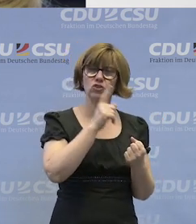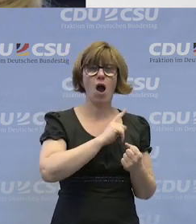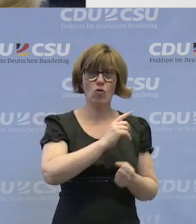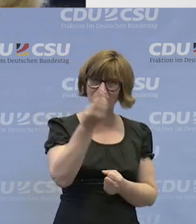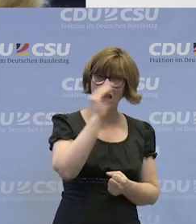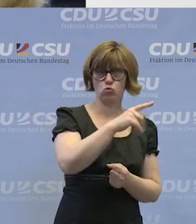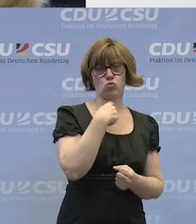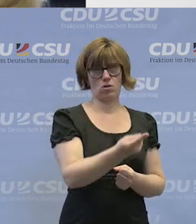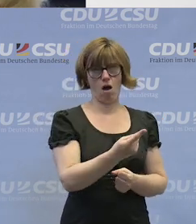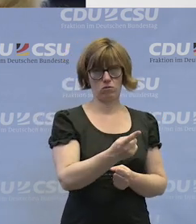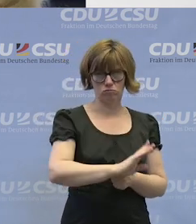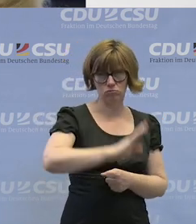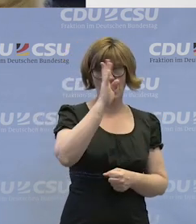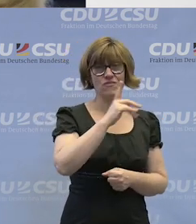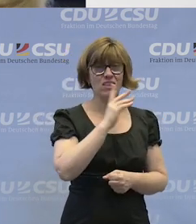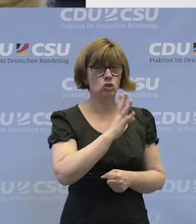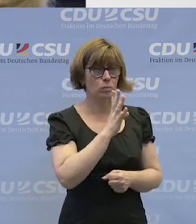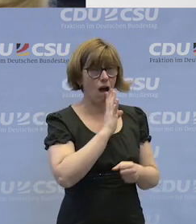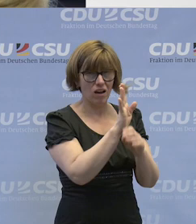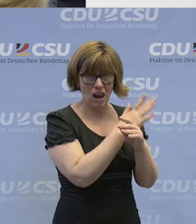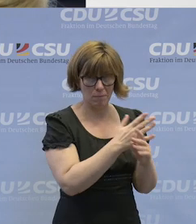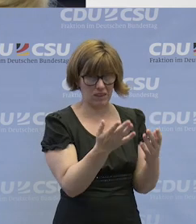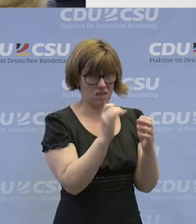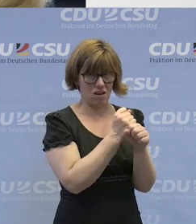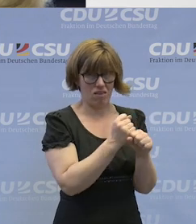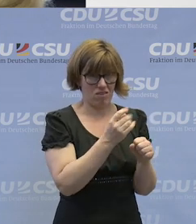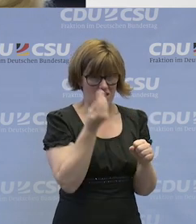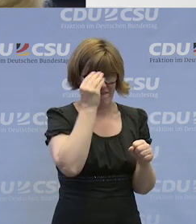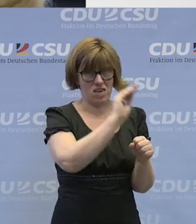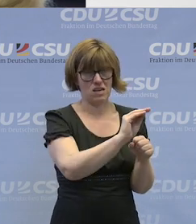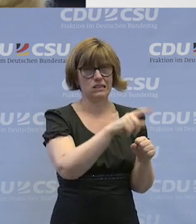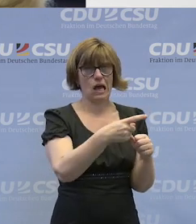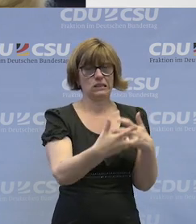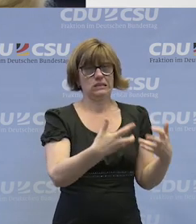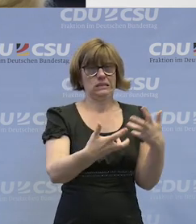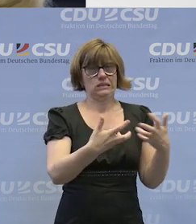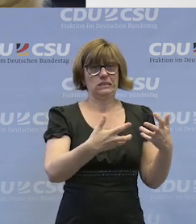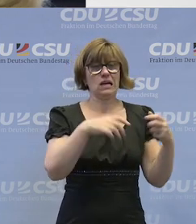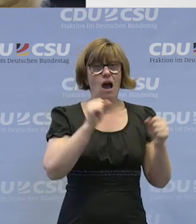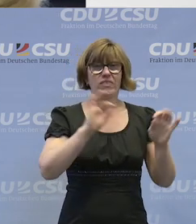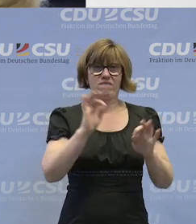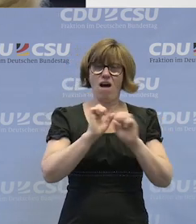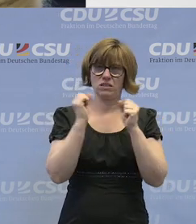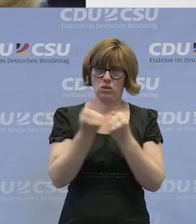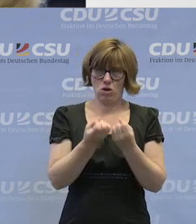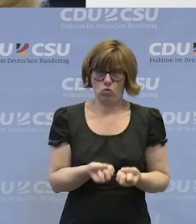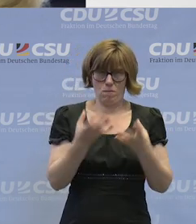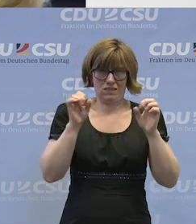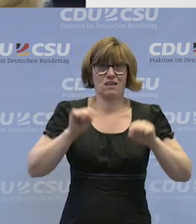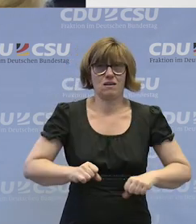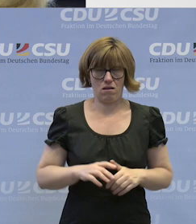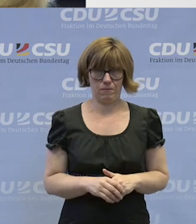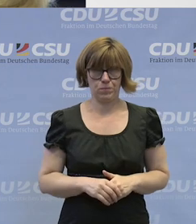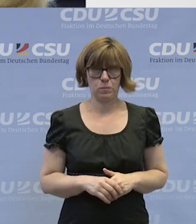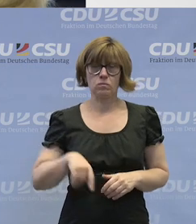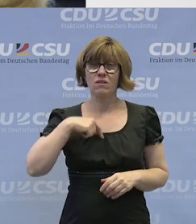äußern. Und wenn man sich über Sprache nicht äußern kann, kann es zu Gefährdungen kommen. Wir wissen, dass